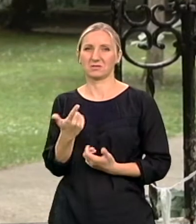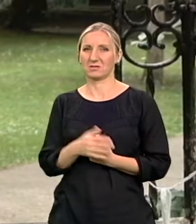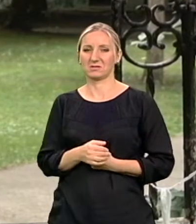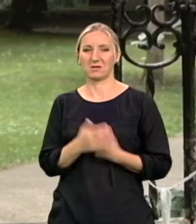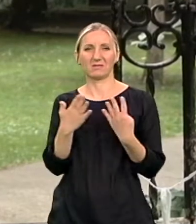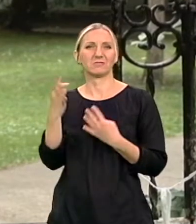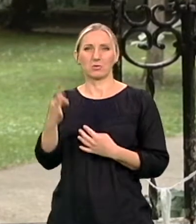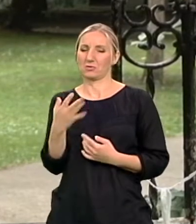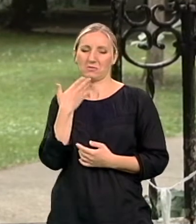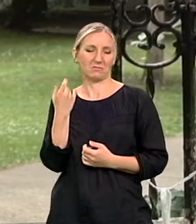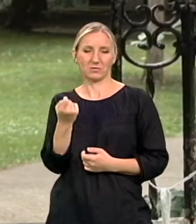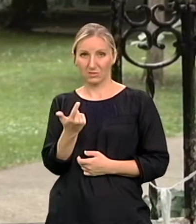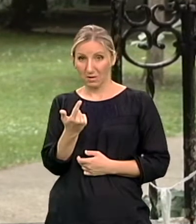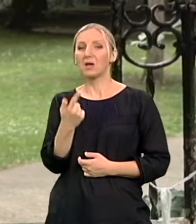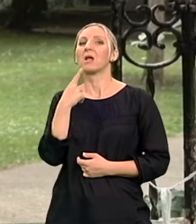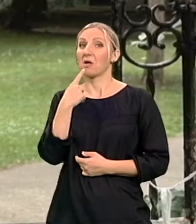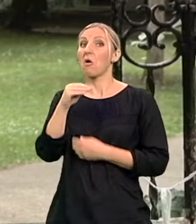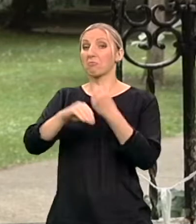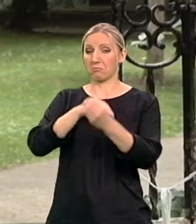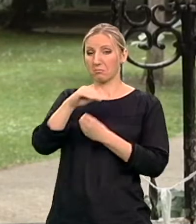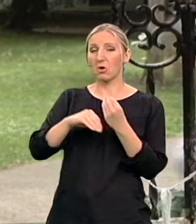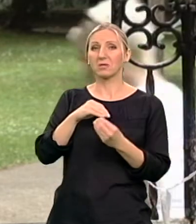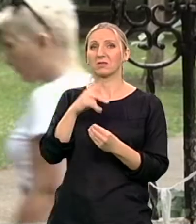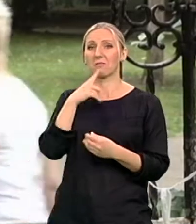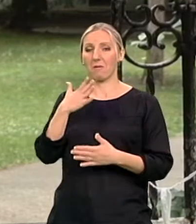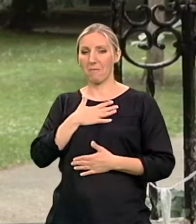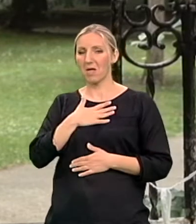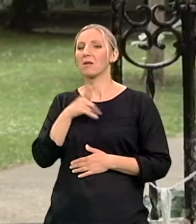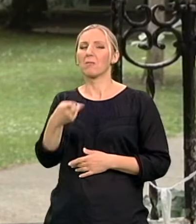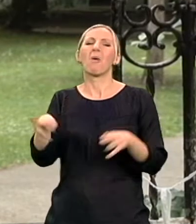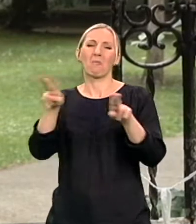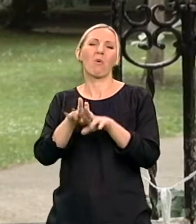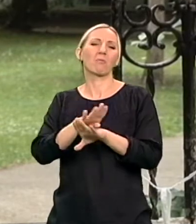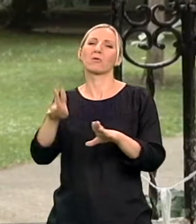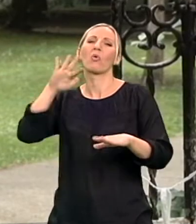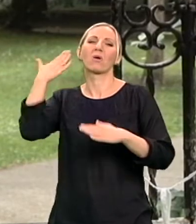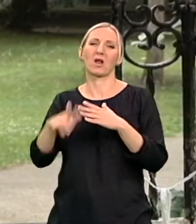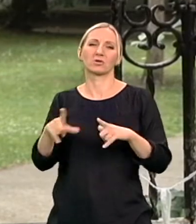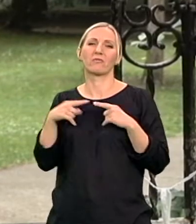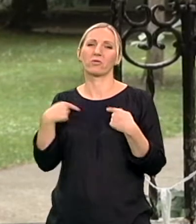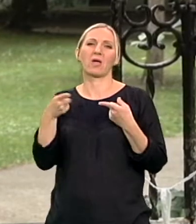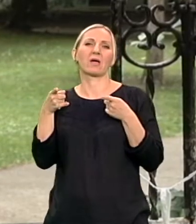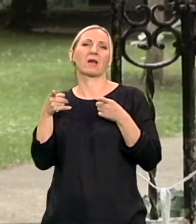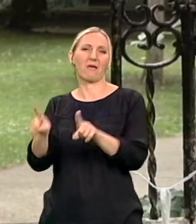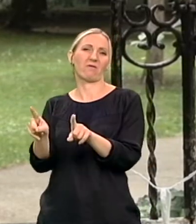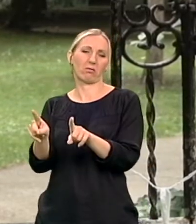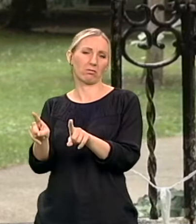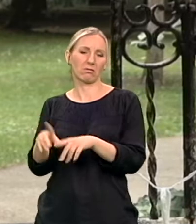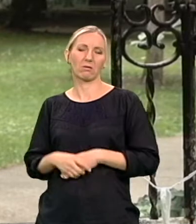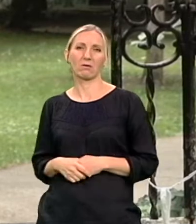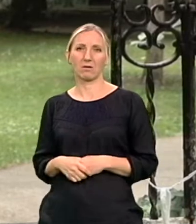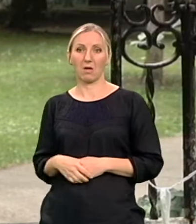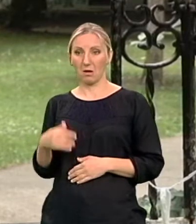roditeljima da je najbolje da se pomerimo da će ostatak života provesti u krevetu i to je to. Što je meni tada sa